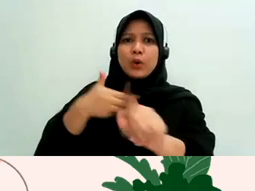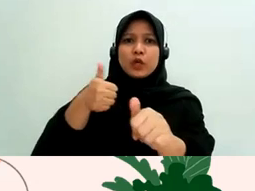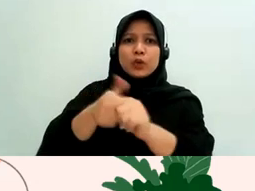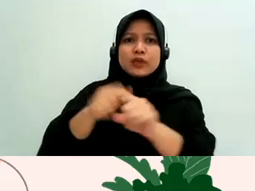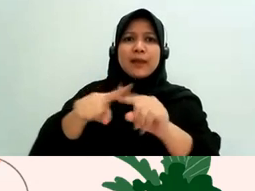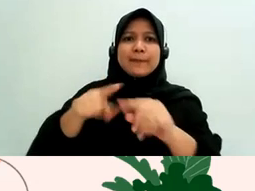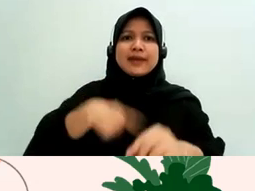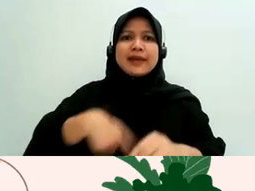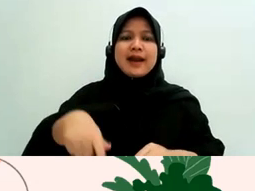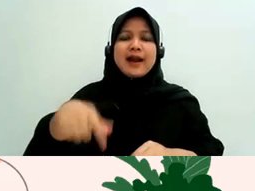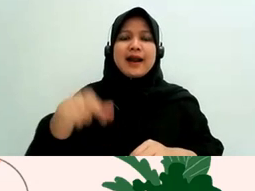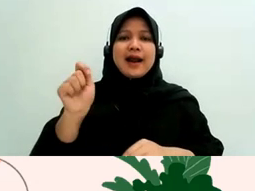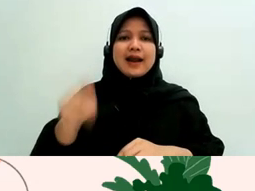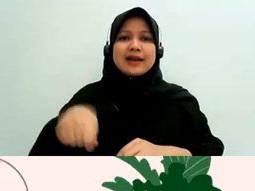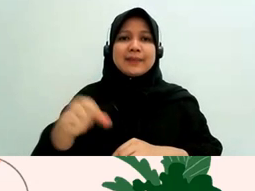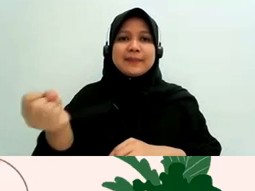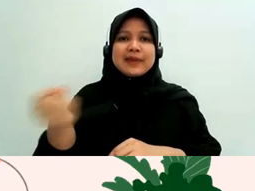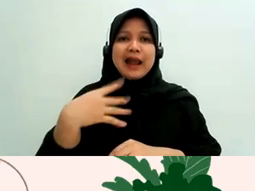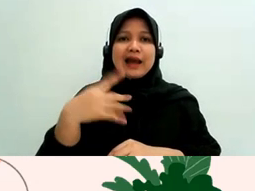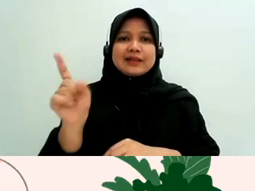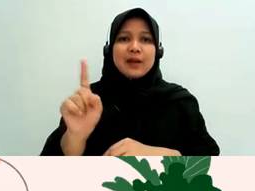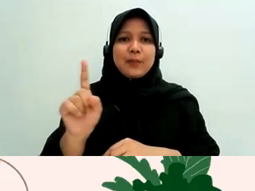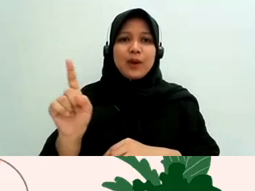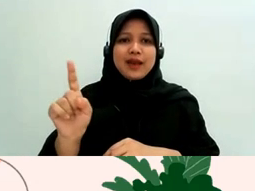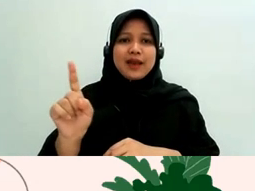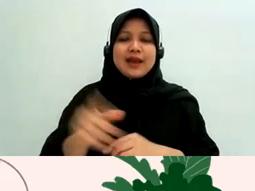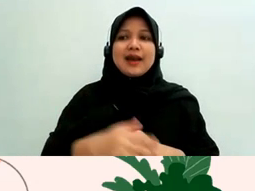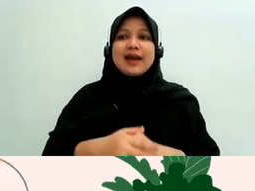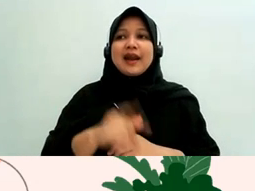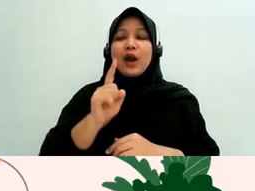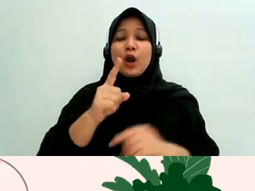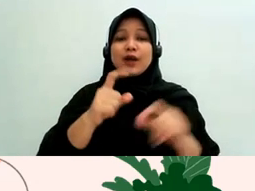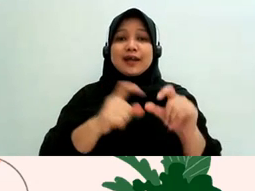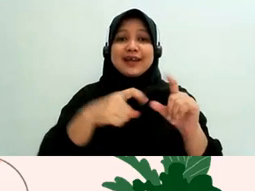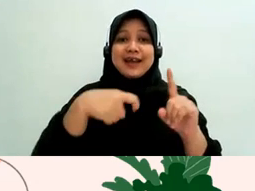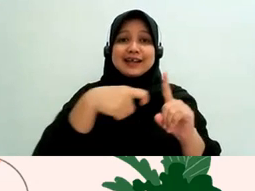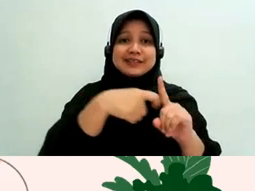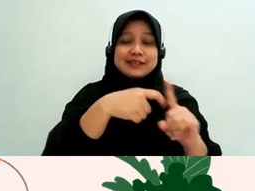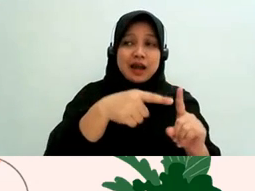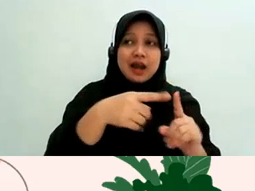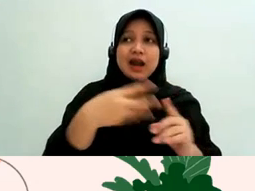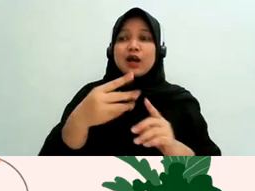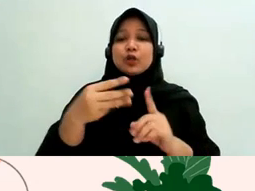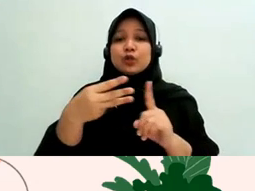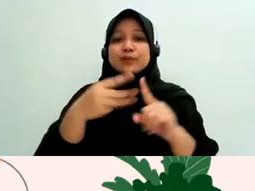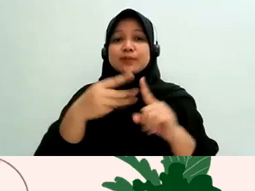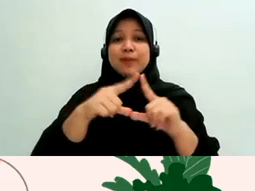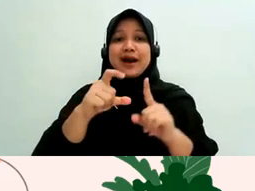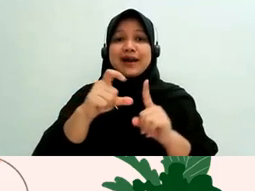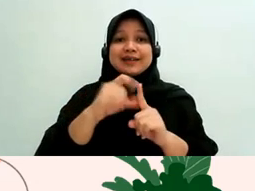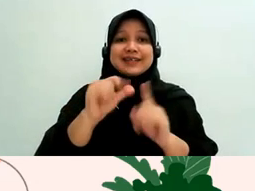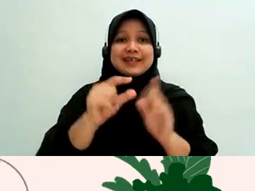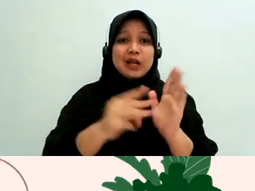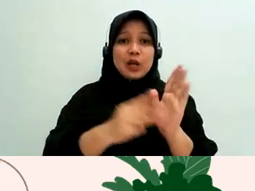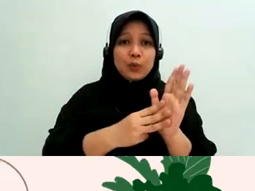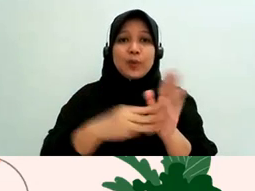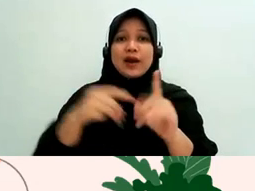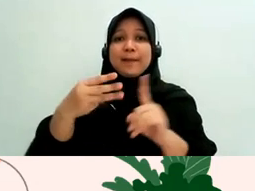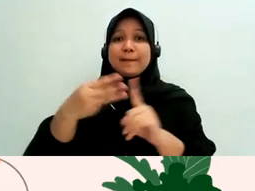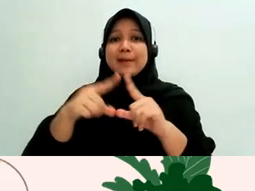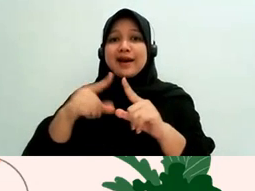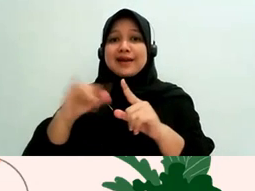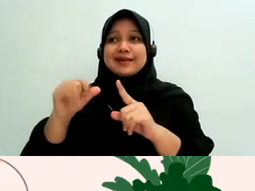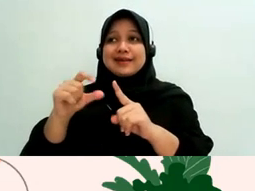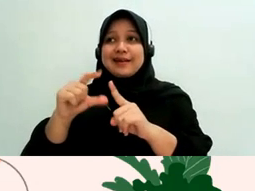PP39 2020 terus SK Dirjen Badilum terus kemudian PERMA 3 2017 dia harusnya didampingi nih tapi sama